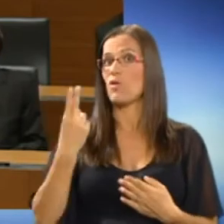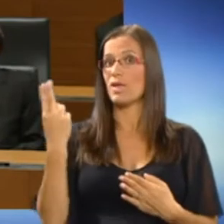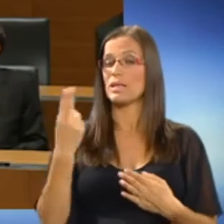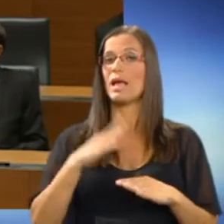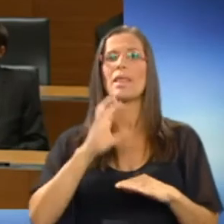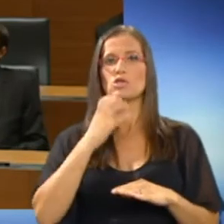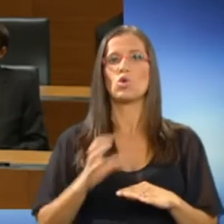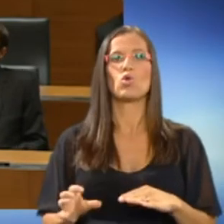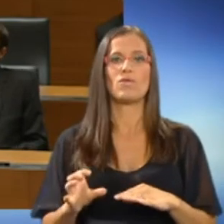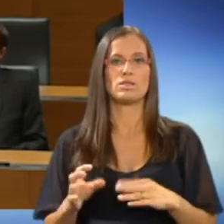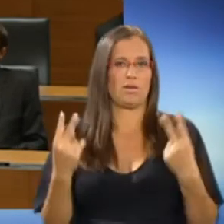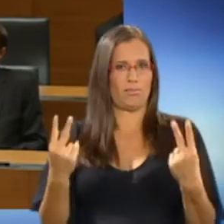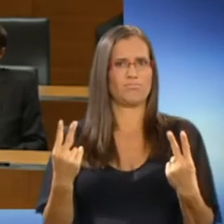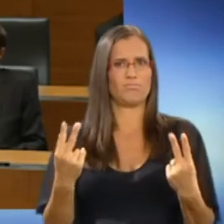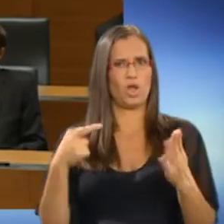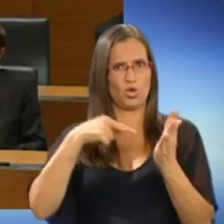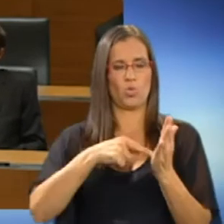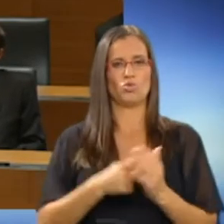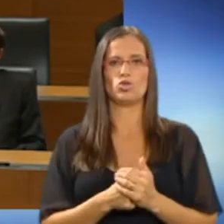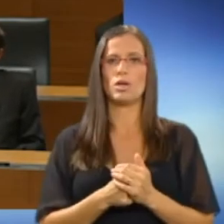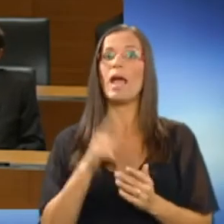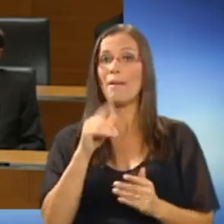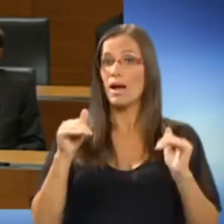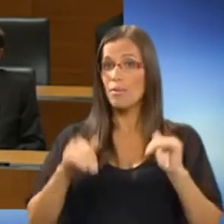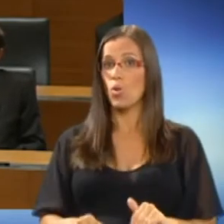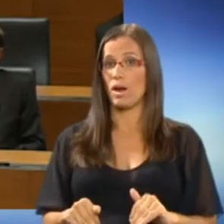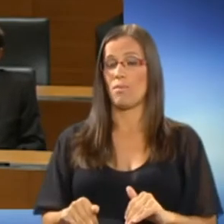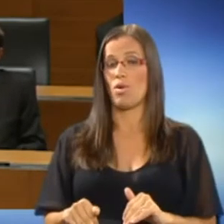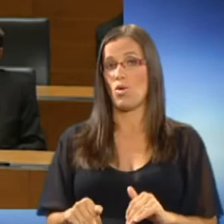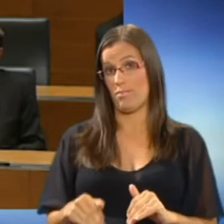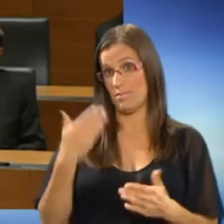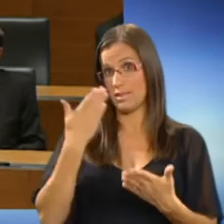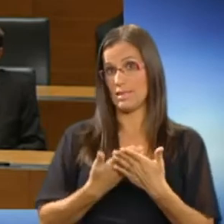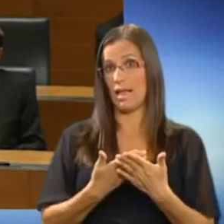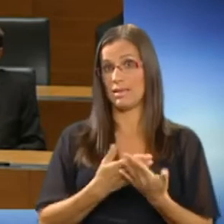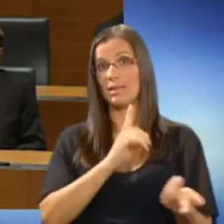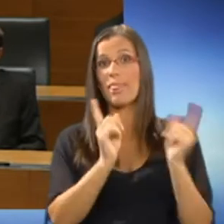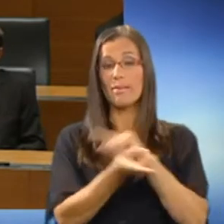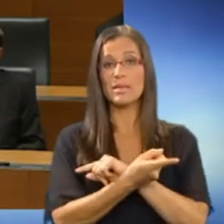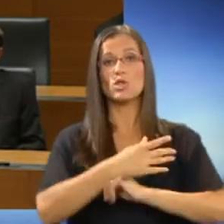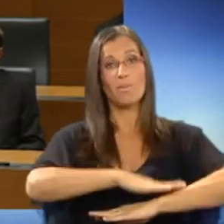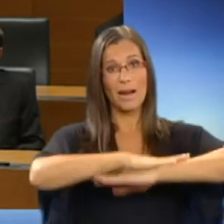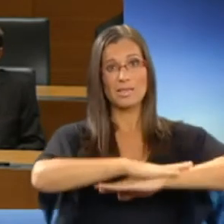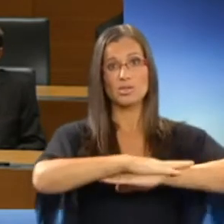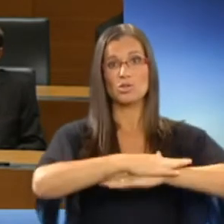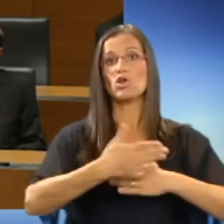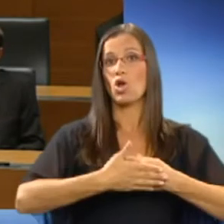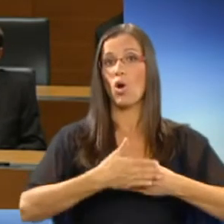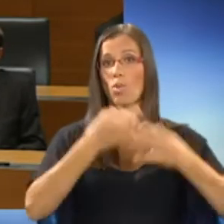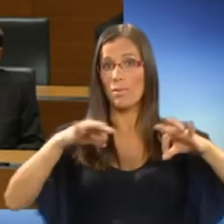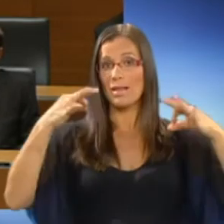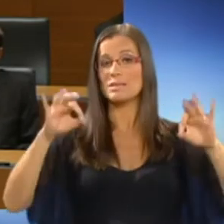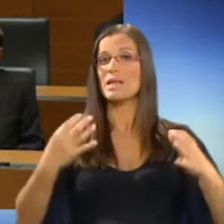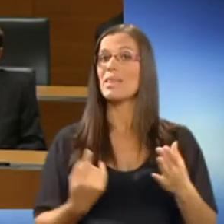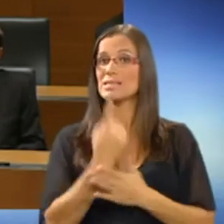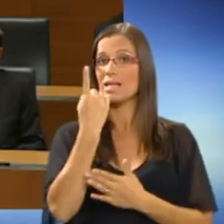na zgodovinski prelomnici. Vendar moramo priznati, da je na mesto prazničnosti ob obletnici nastanka